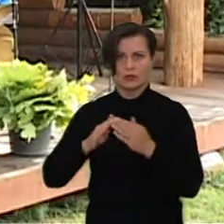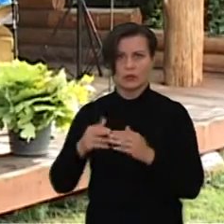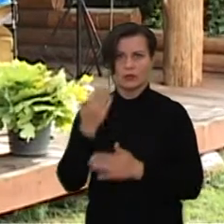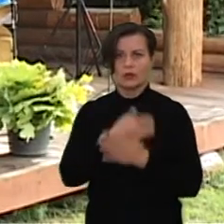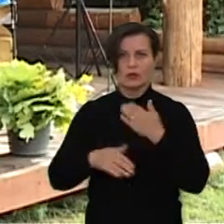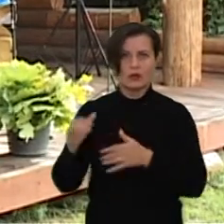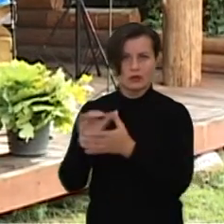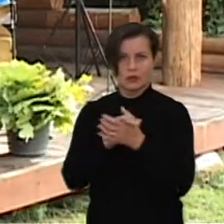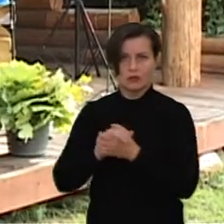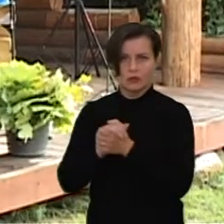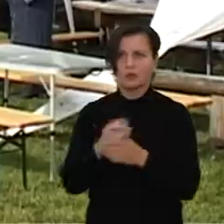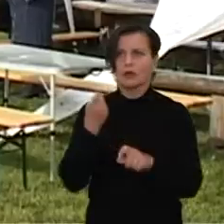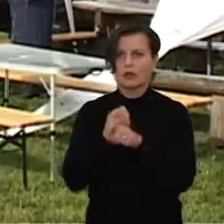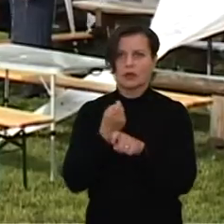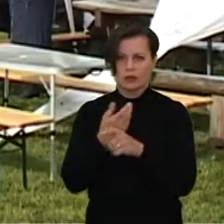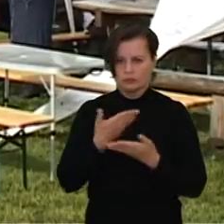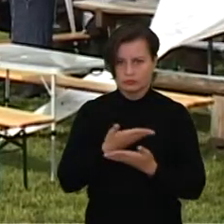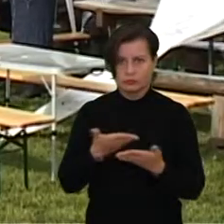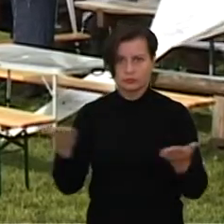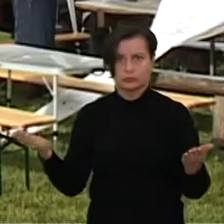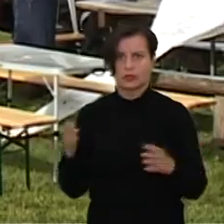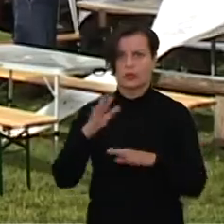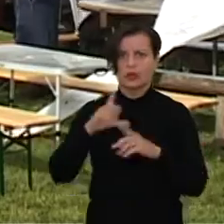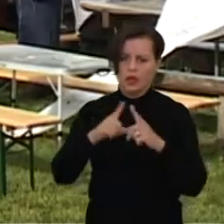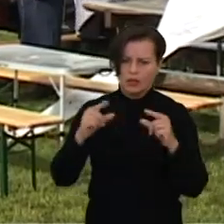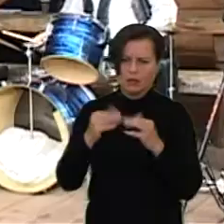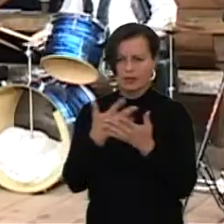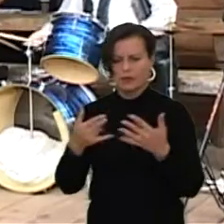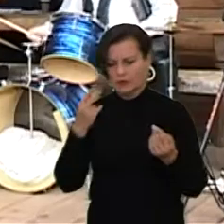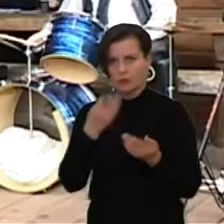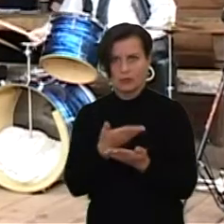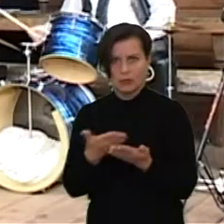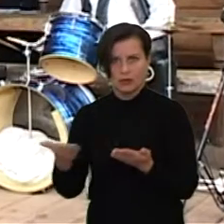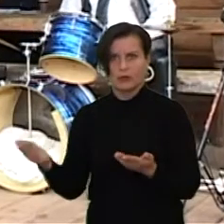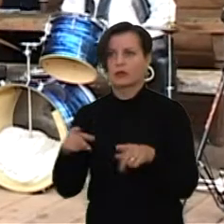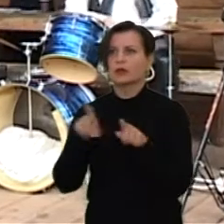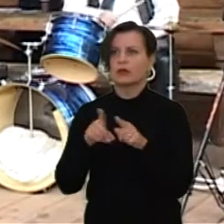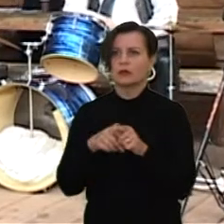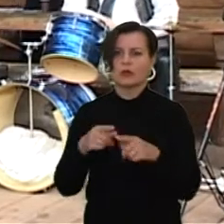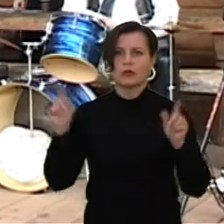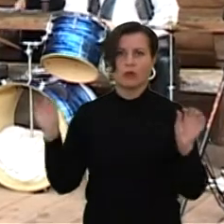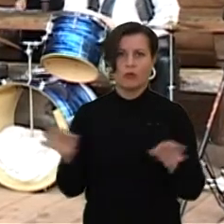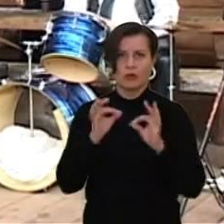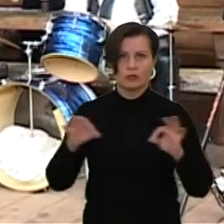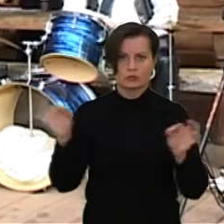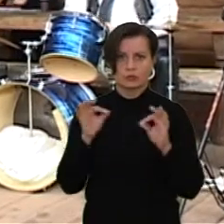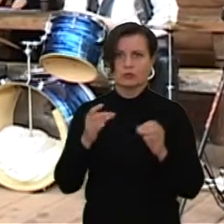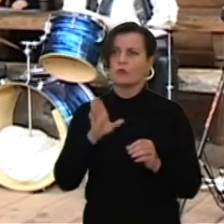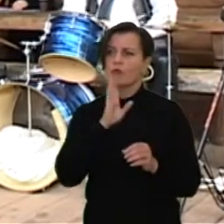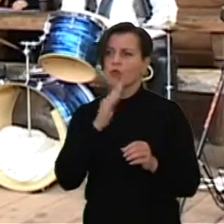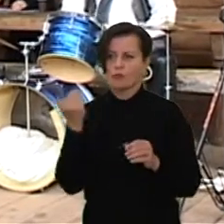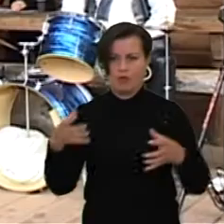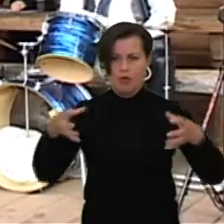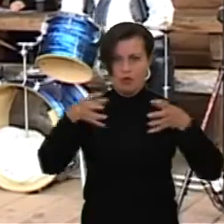kėdai niečiams pristatė ne tik rupšius ir šradingus saforankdarbius, bet ir pasidžiaugė daugybę koncertų surengiančių, savo